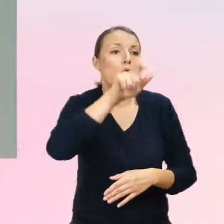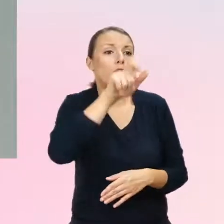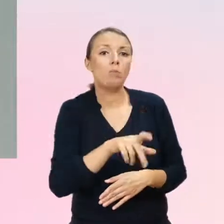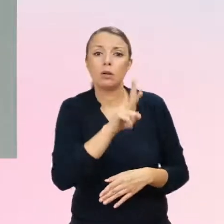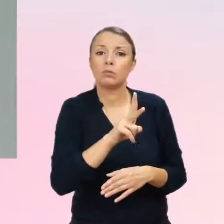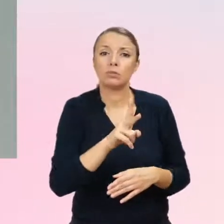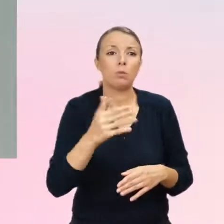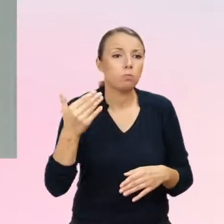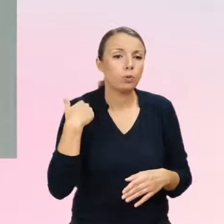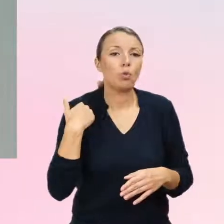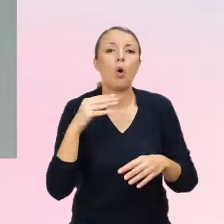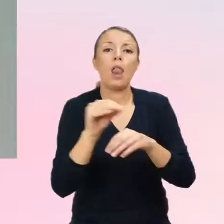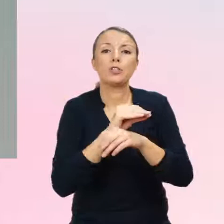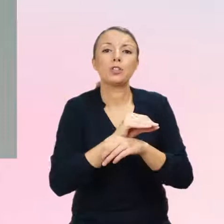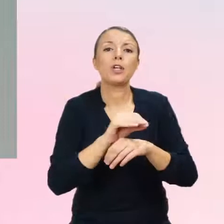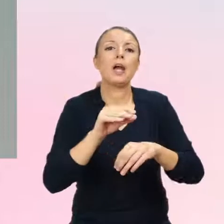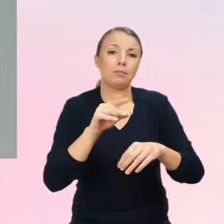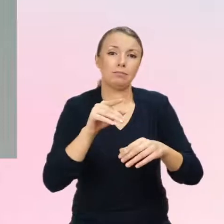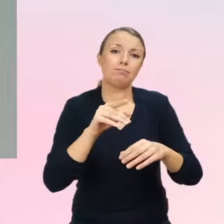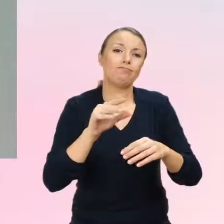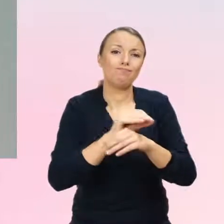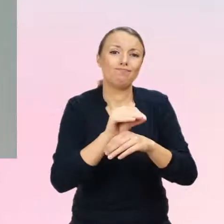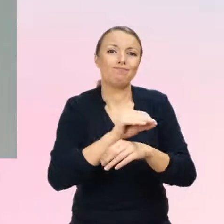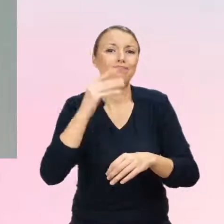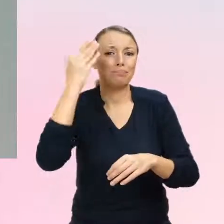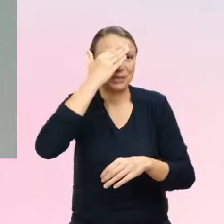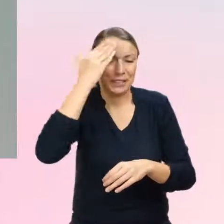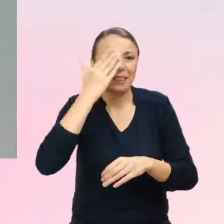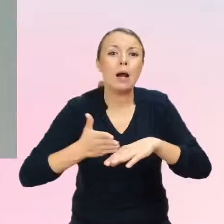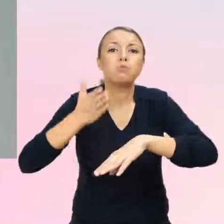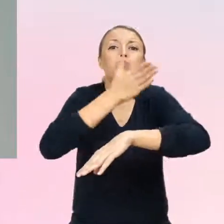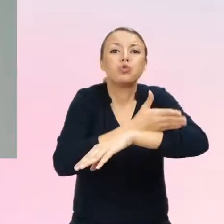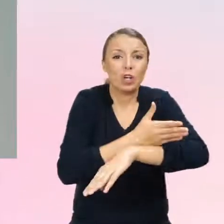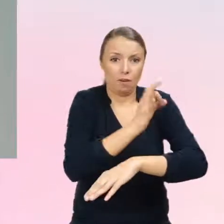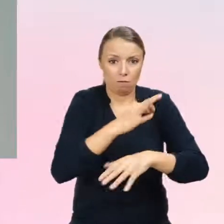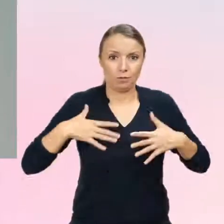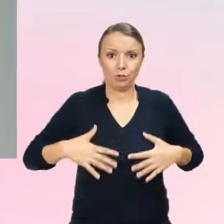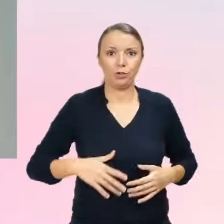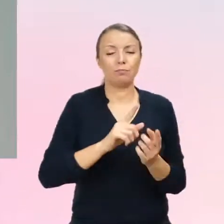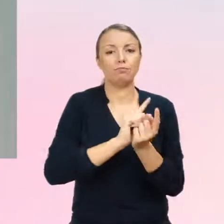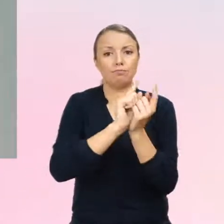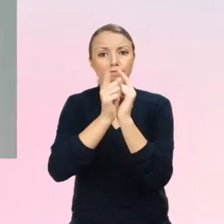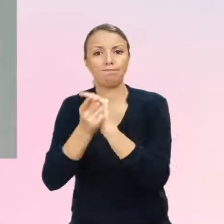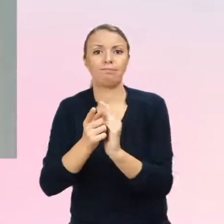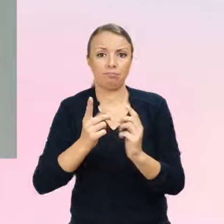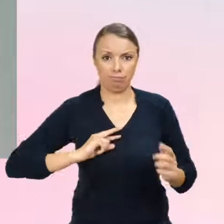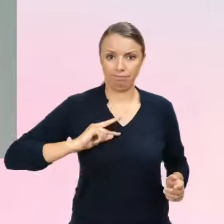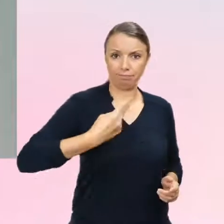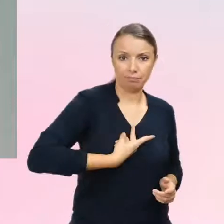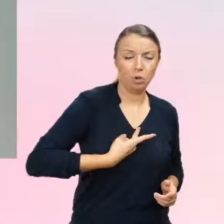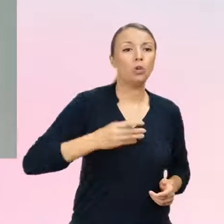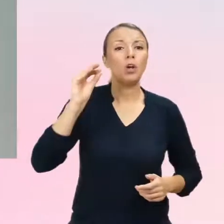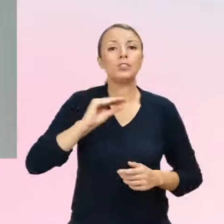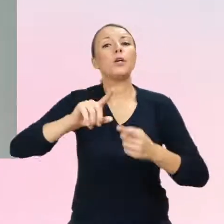psychiatryczne przed tranzycją, to leczenie było kontynuowane w trakcie i po tranzycji, po włączeniu leczenia